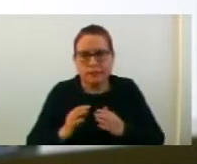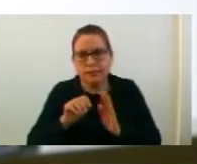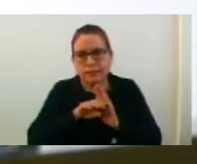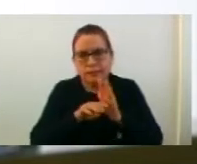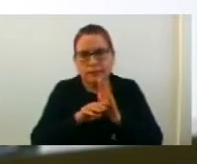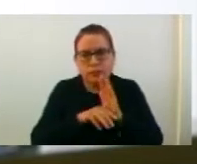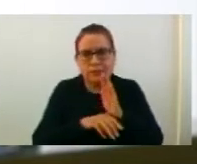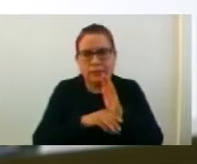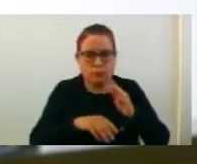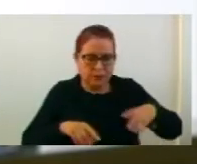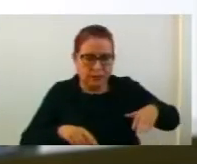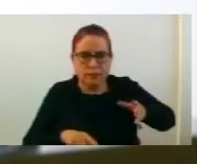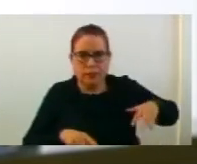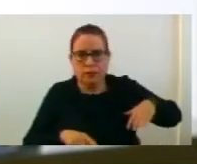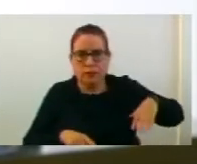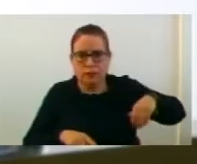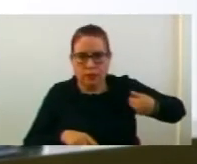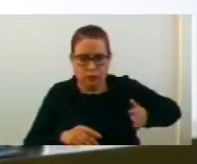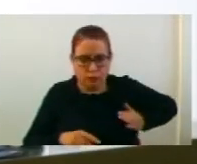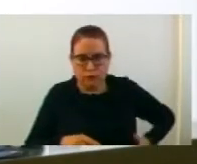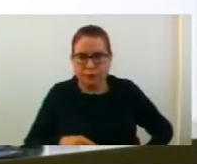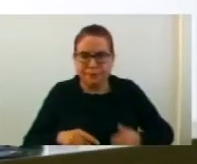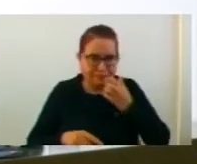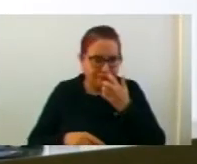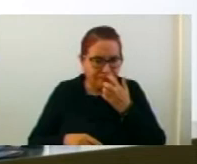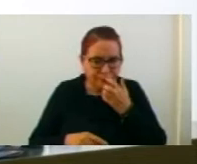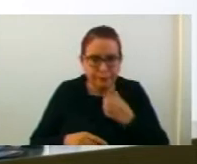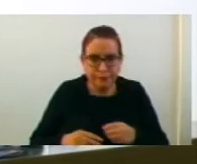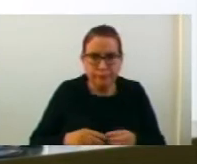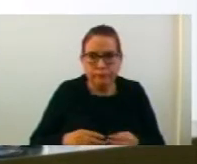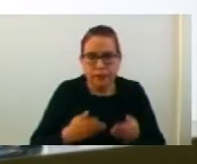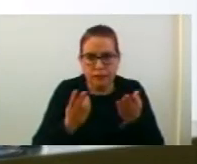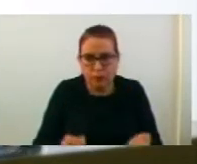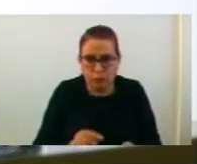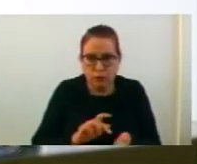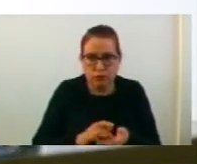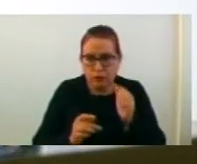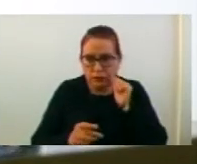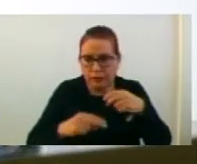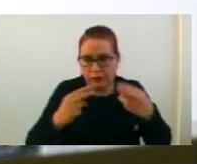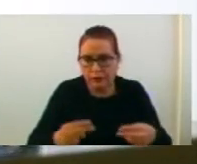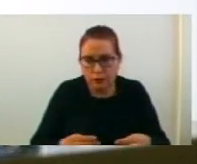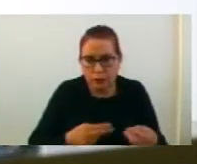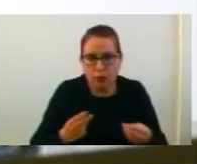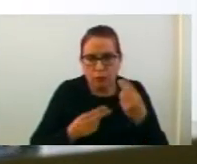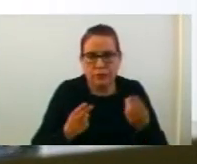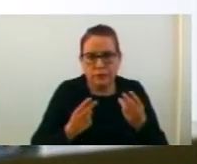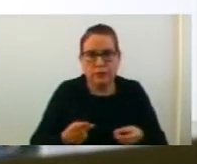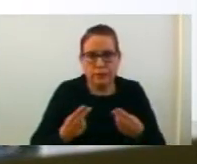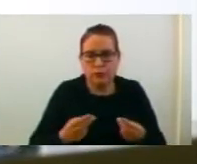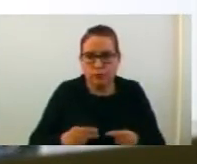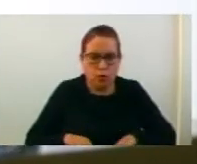.МКВМ, број 11. от 2018 година. Воедно, произнесувајќи се по точкито Деме Ред, комисијата донесе